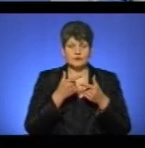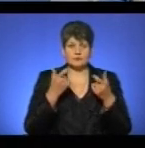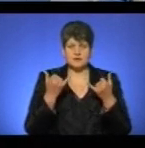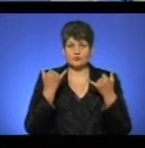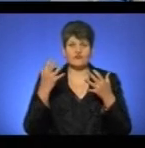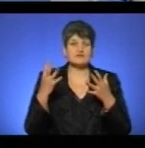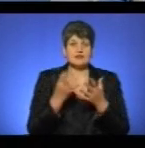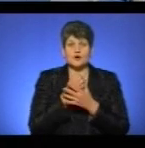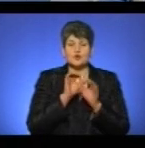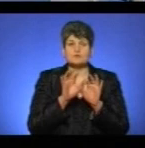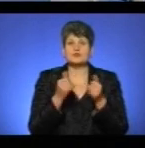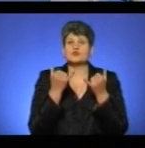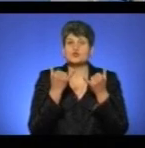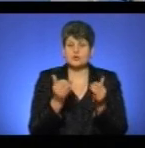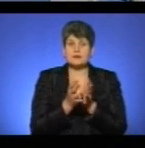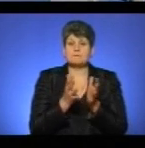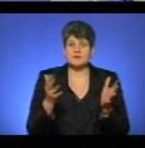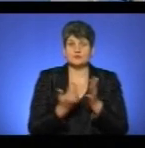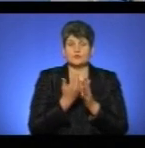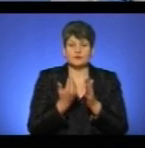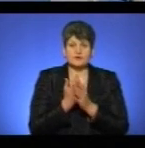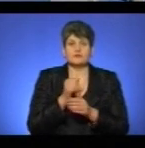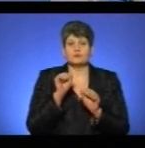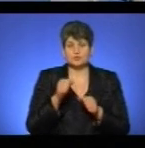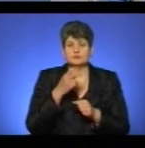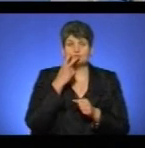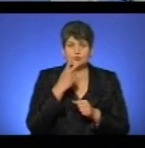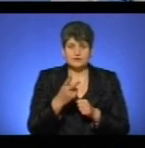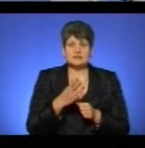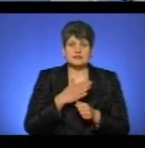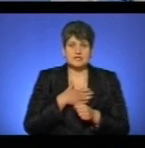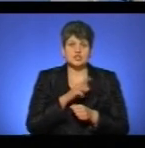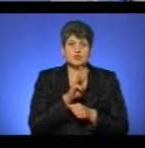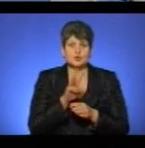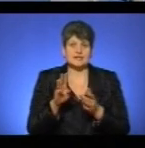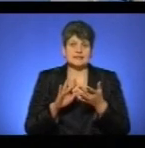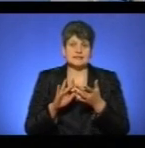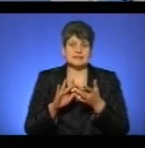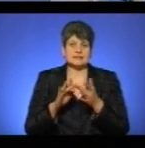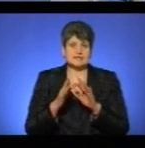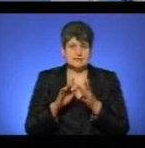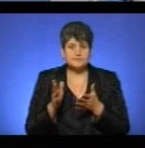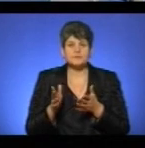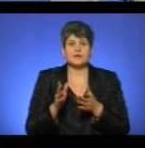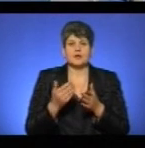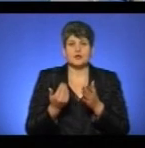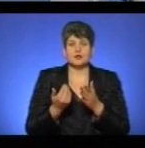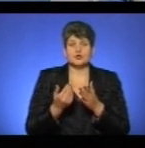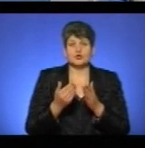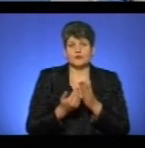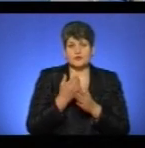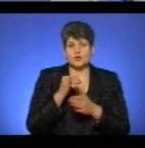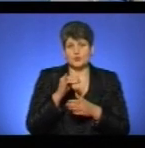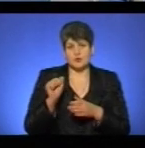встигаю вам розповісти сьогодні. Більше сюжетів та новин ви можете переглянути на нашій сторінці у соцмережі Фейсбук. Новини є і Тернопіль,